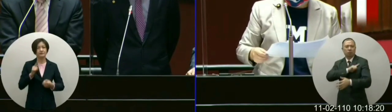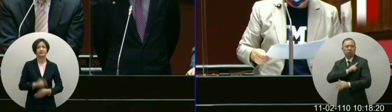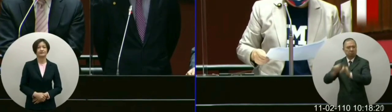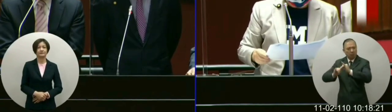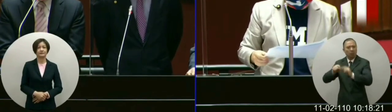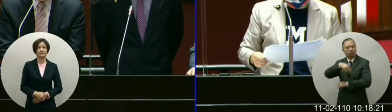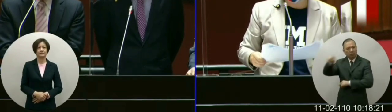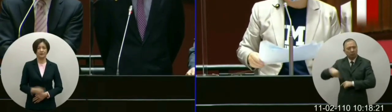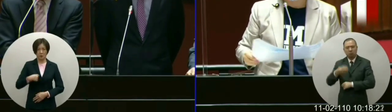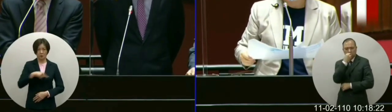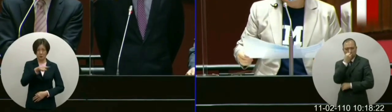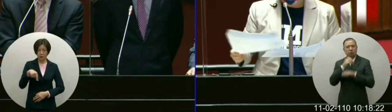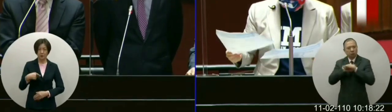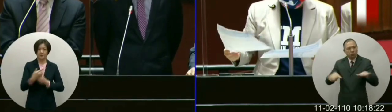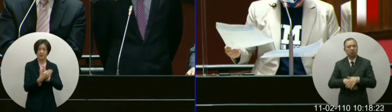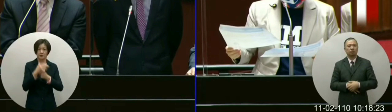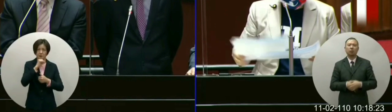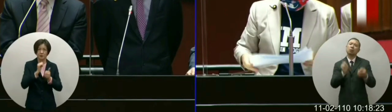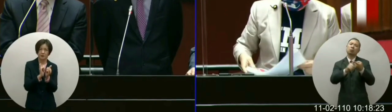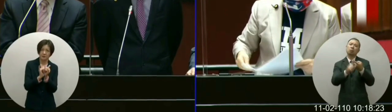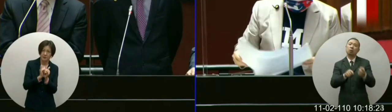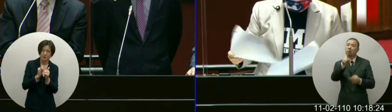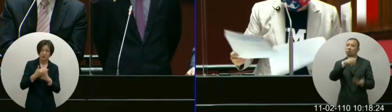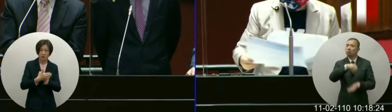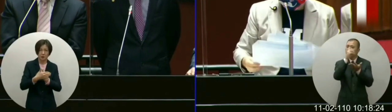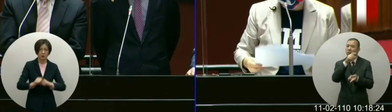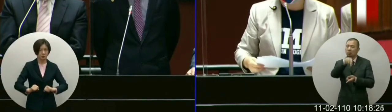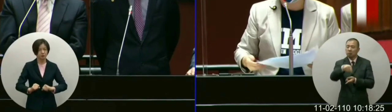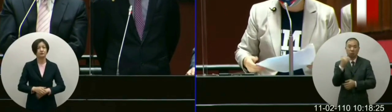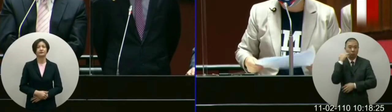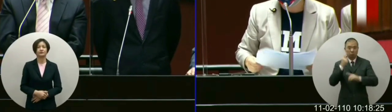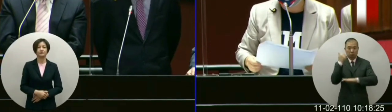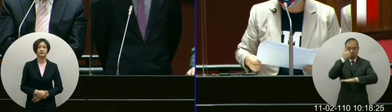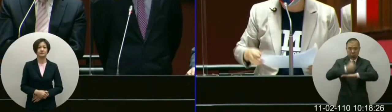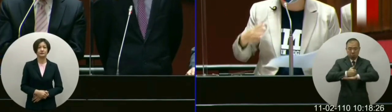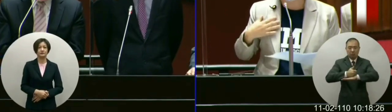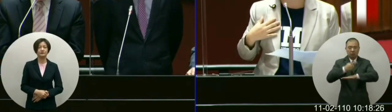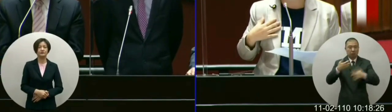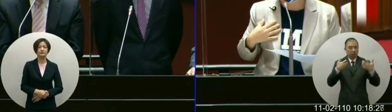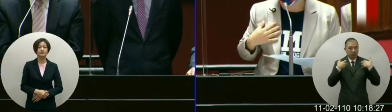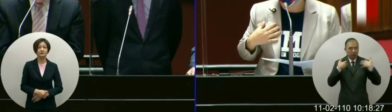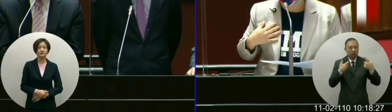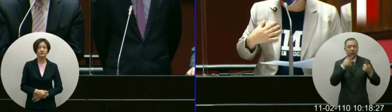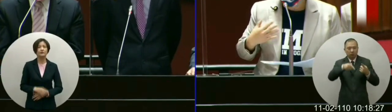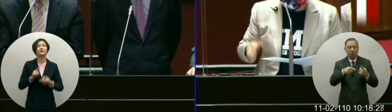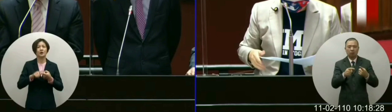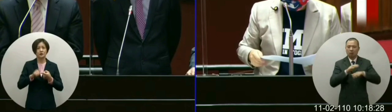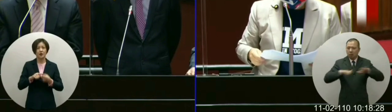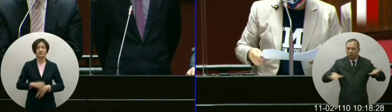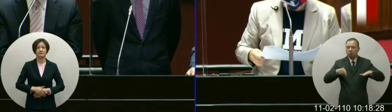所以院长我们一定会维护安全你所说的执政者要维护安全这是我要求的